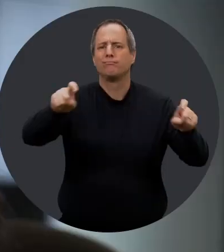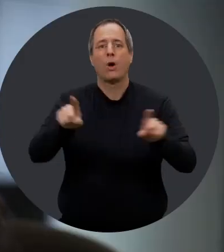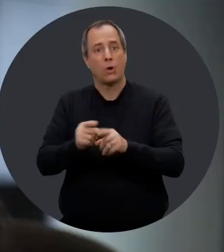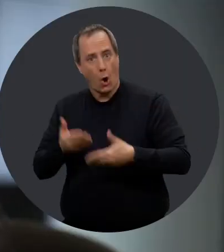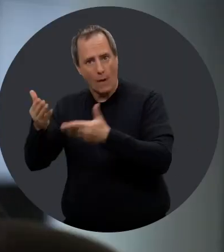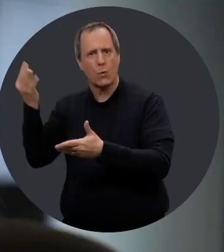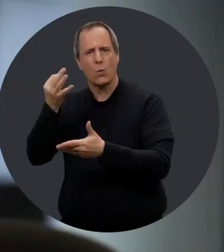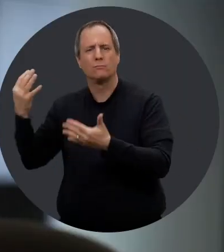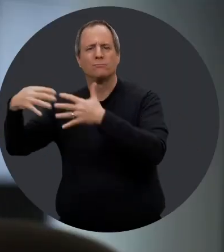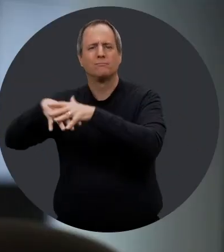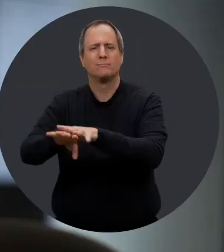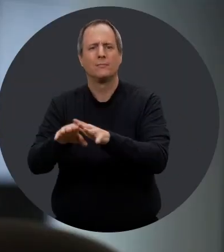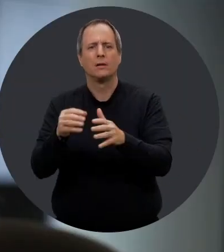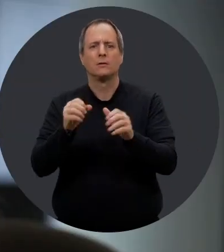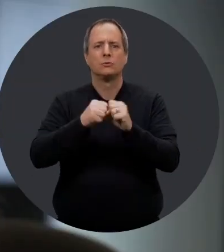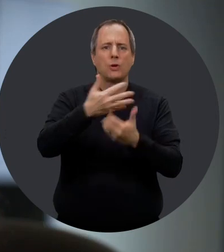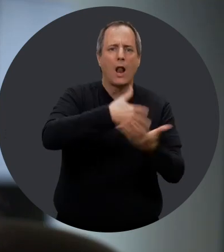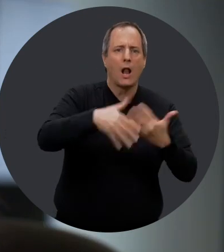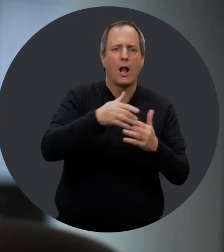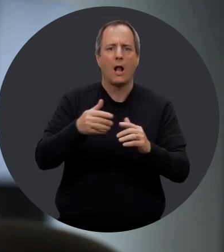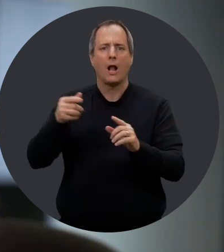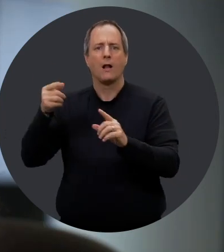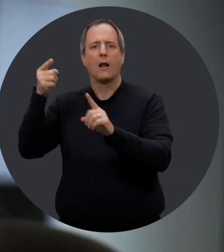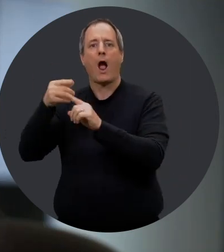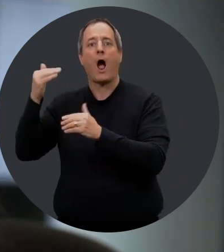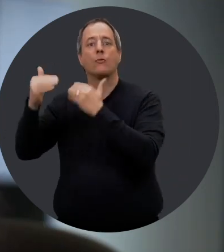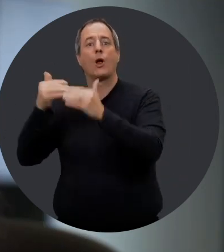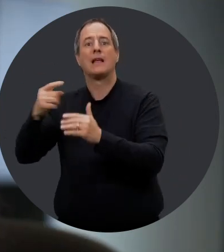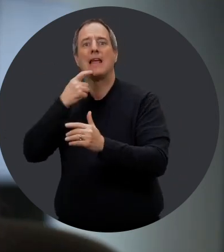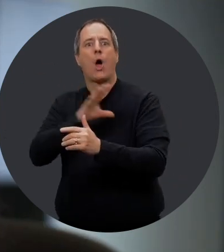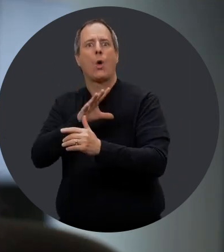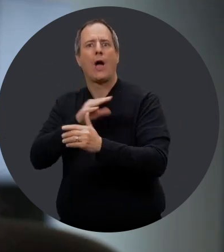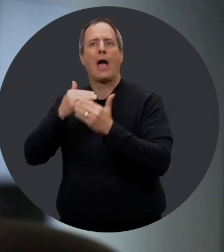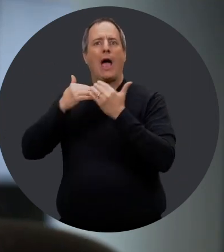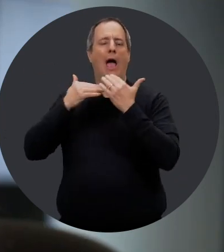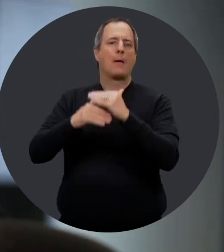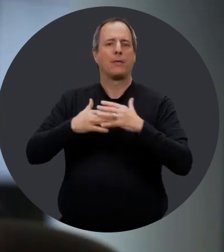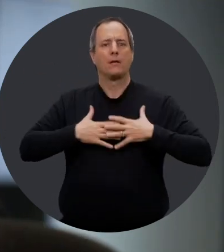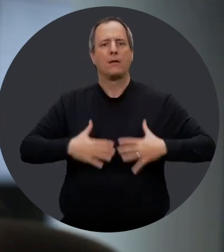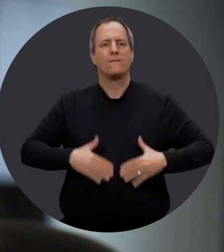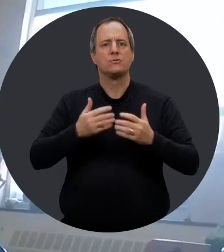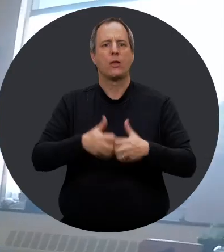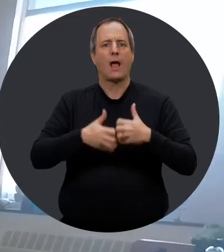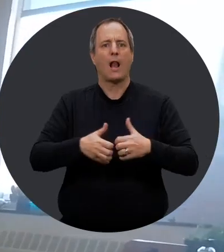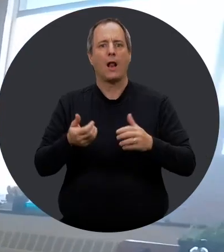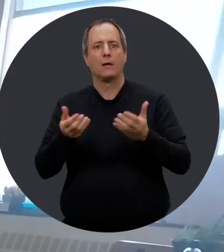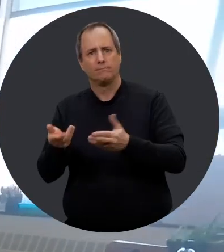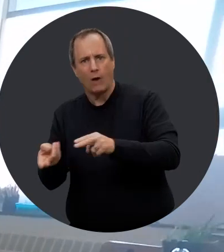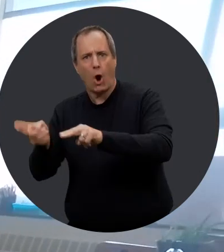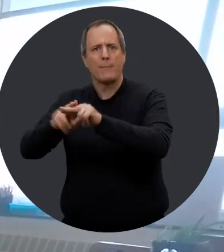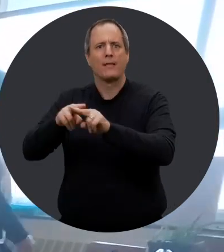formation québécoise, mais on offre aussi des cours en intégration sociale destinés à des adultes qui ont des limitations